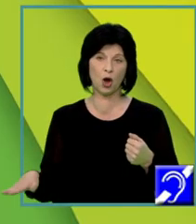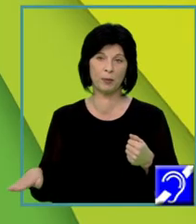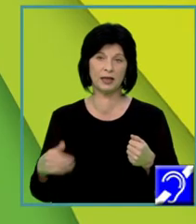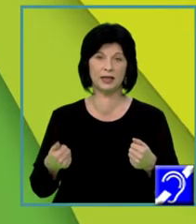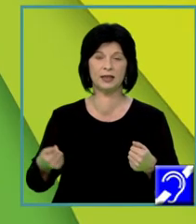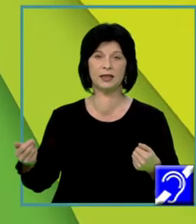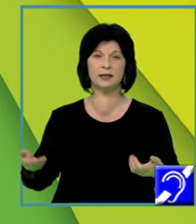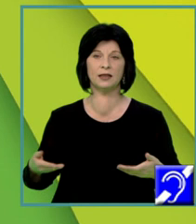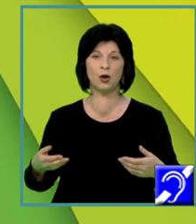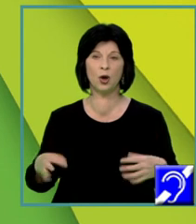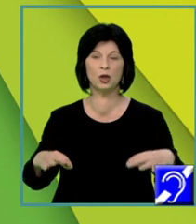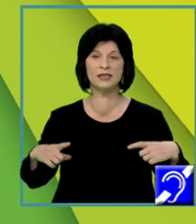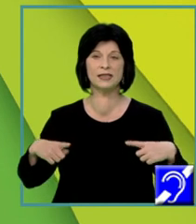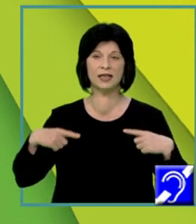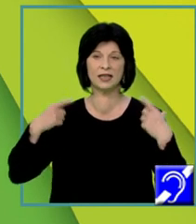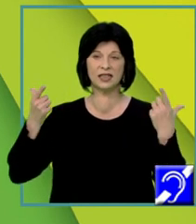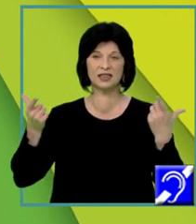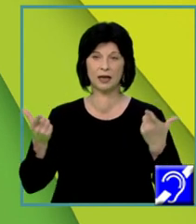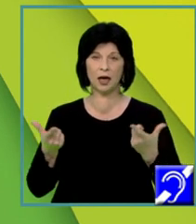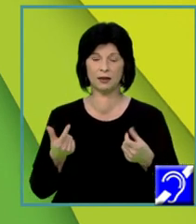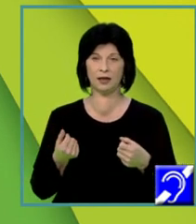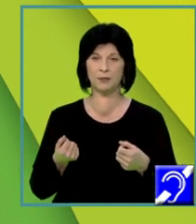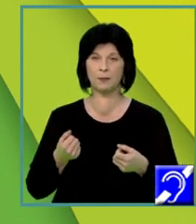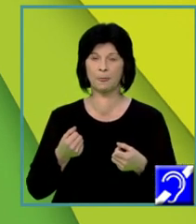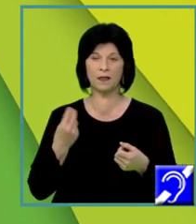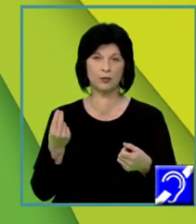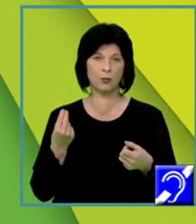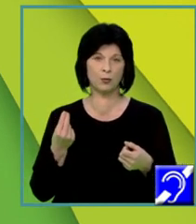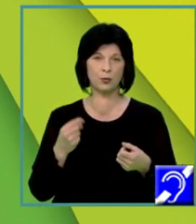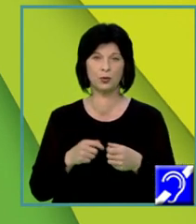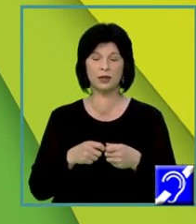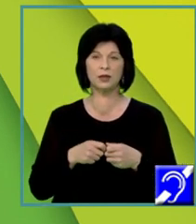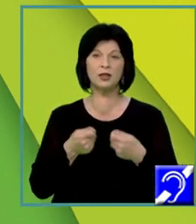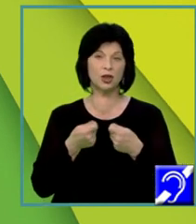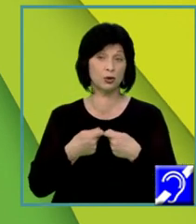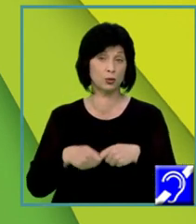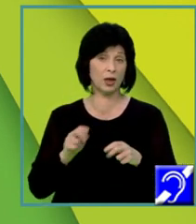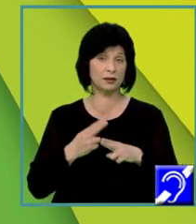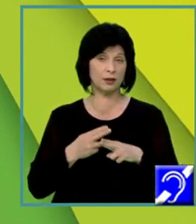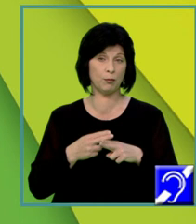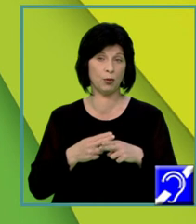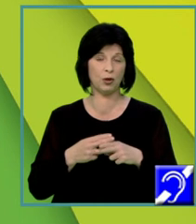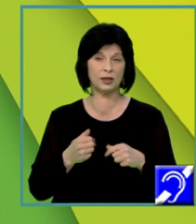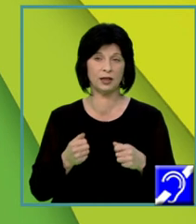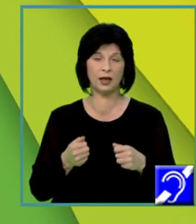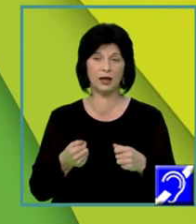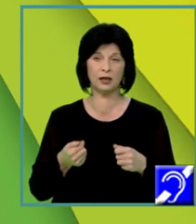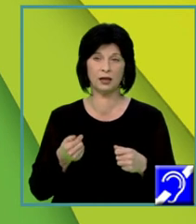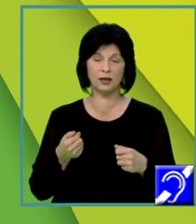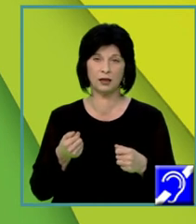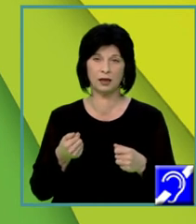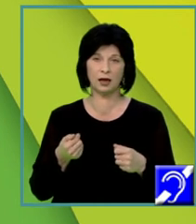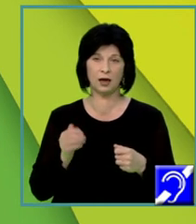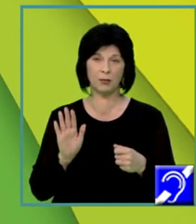slab la trup, bolnăvicios, mai toate bolile s-au ținut la anț de capul meu și am luat hotărârea